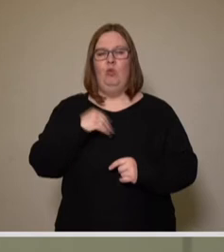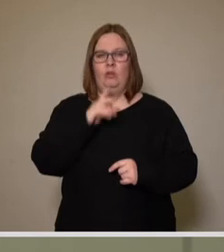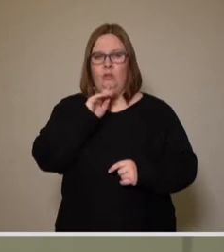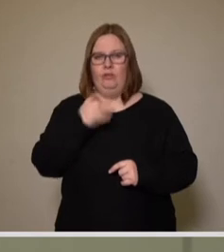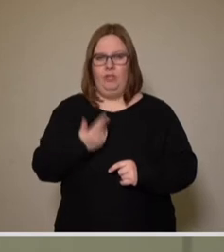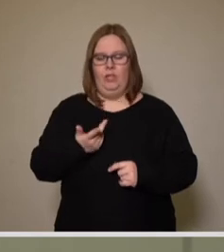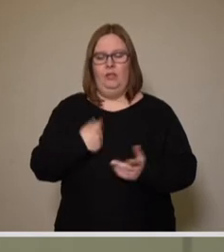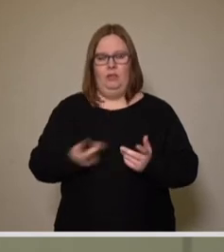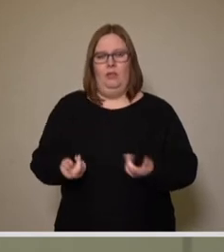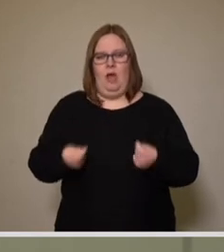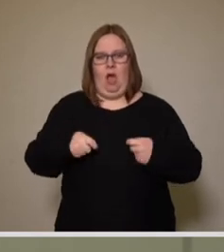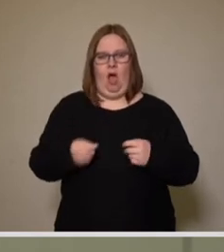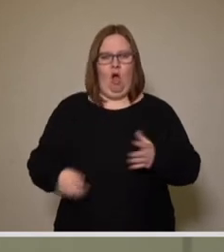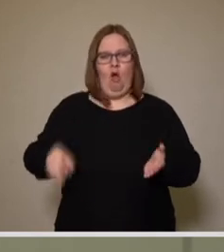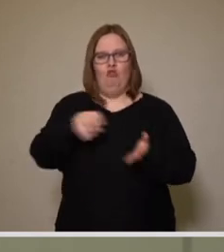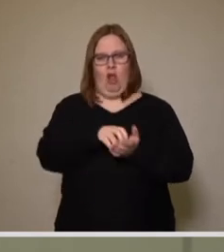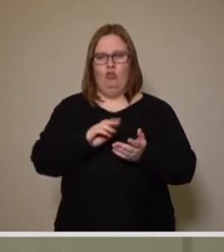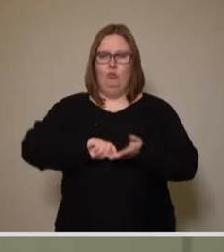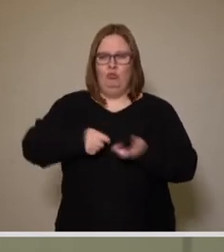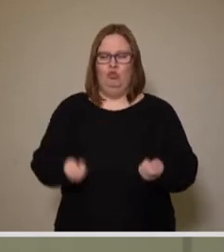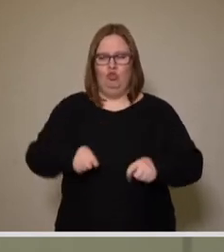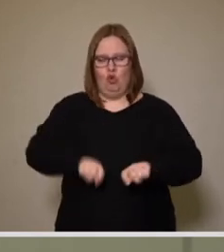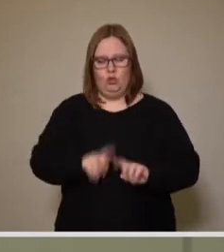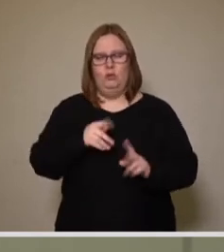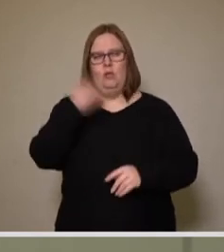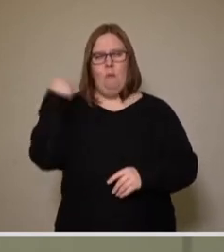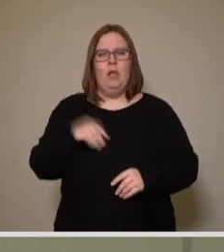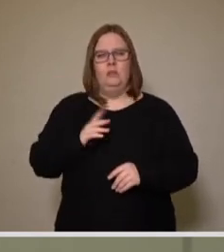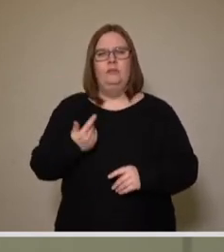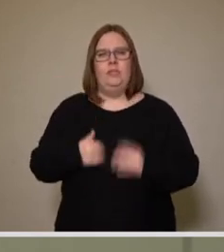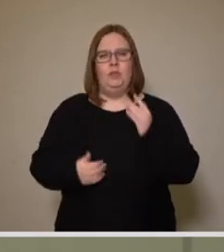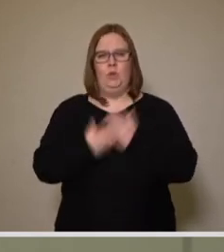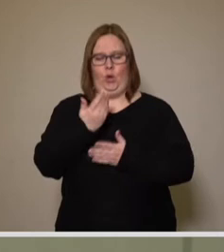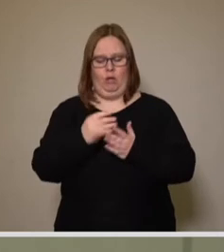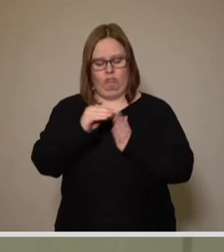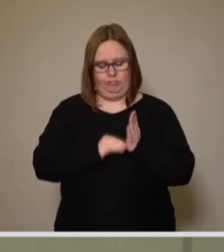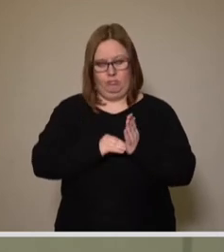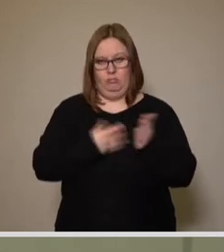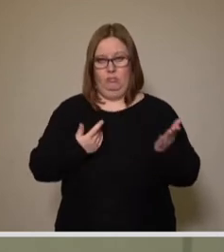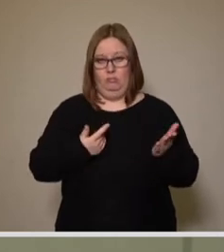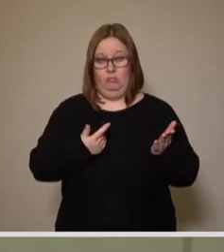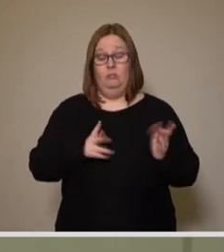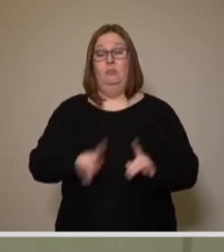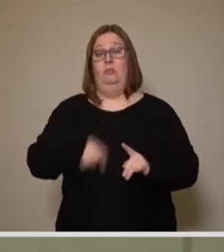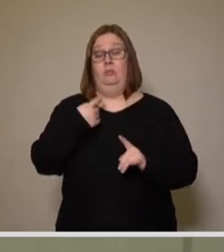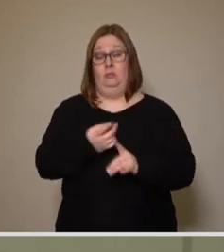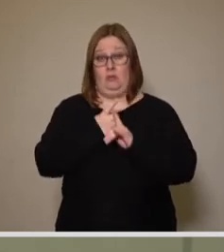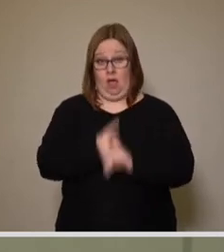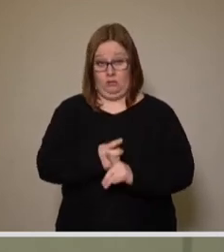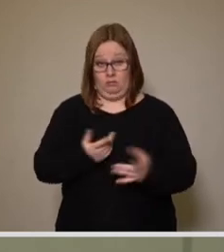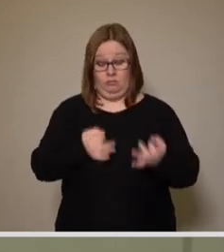Aufstellungsbeschluss für den Rahmenplan 787 seitens Tolgewitz gefasst. Infolge weitergehenden